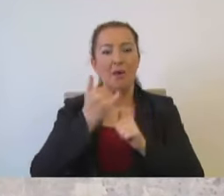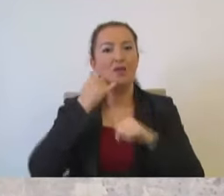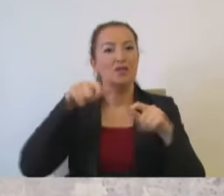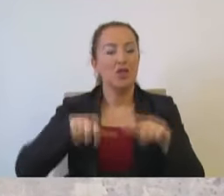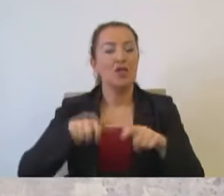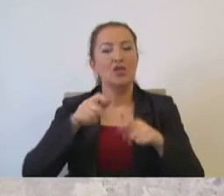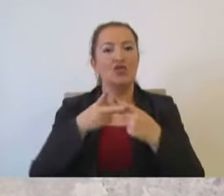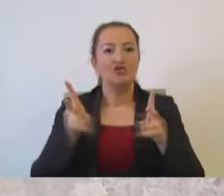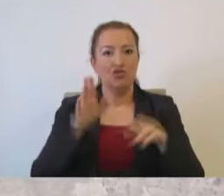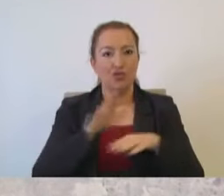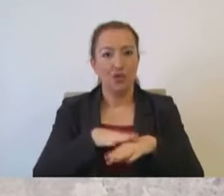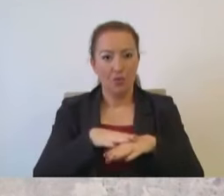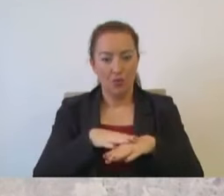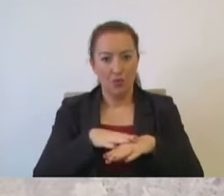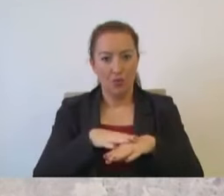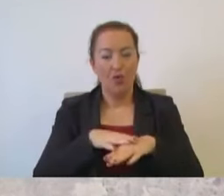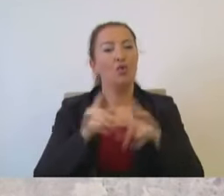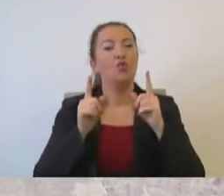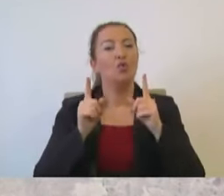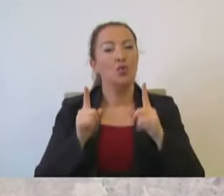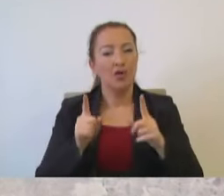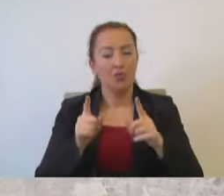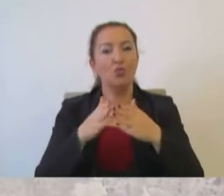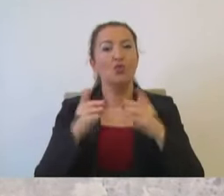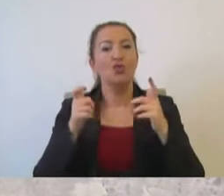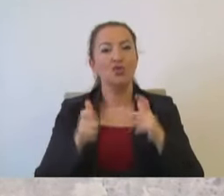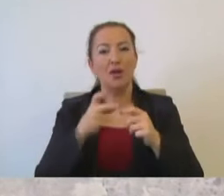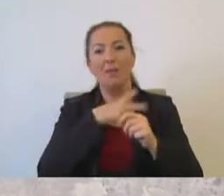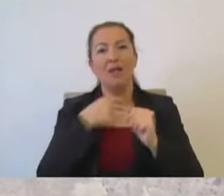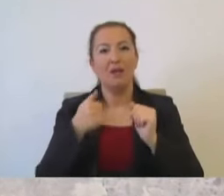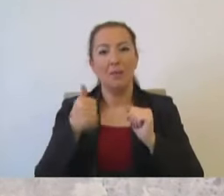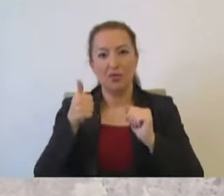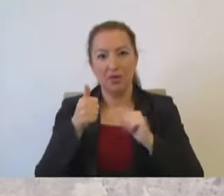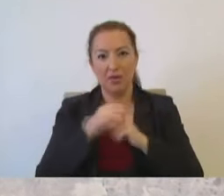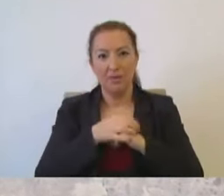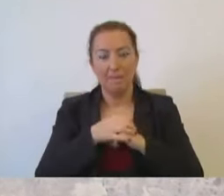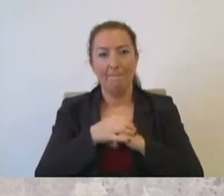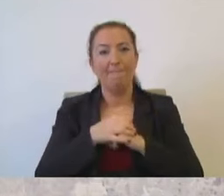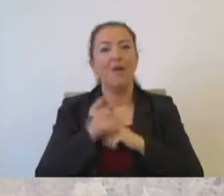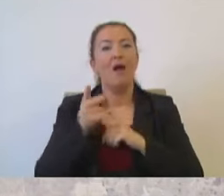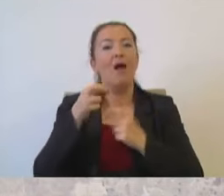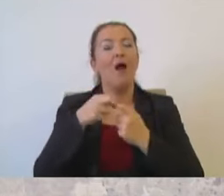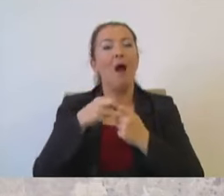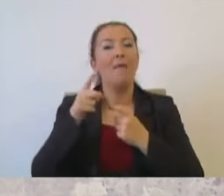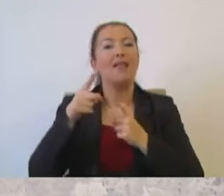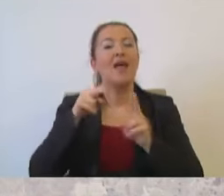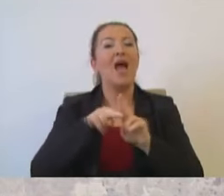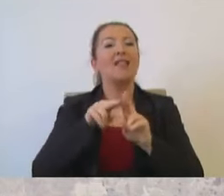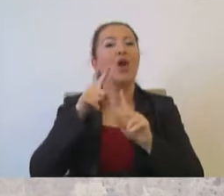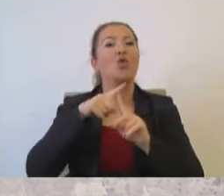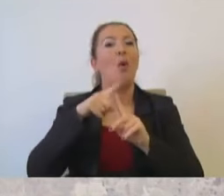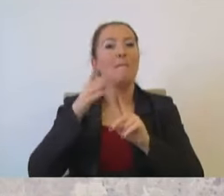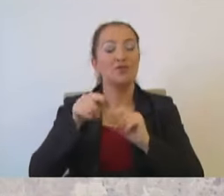açılışı yapılıyor. Dönemin Büyükşehir Belediye Başkanı. Rahmetli Kadir Topbaş.